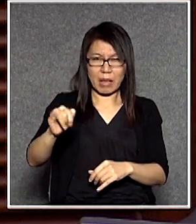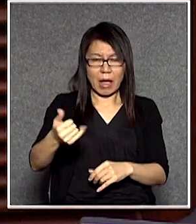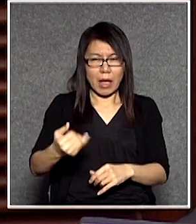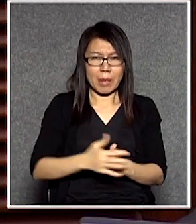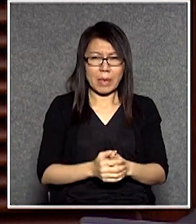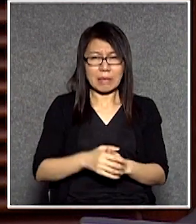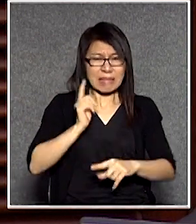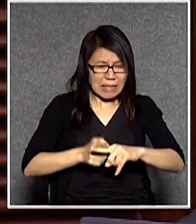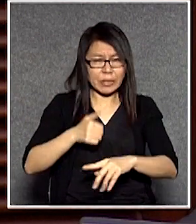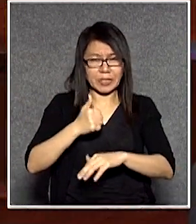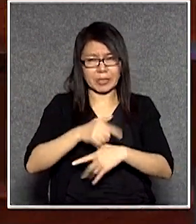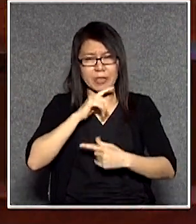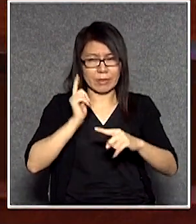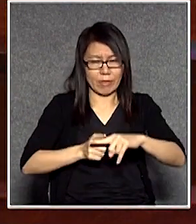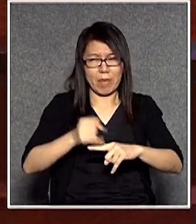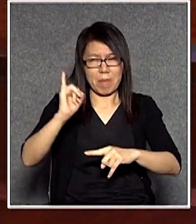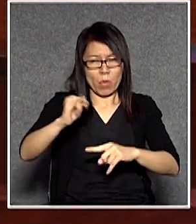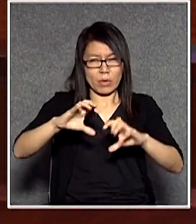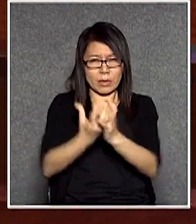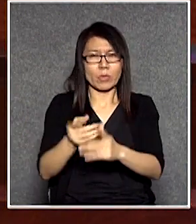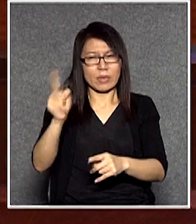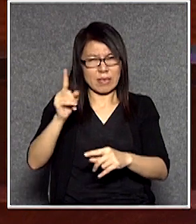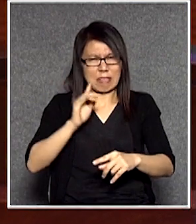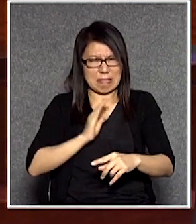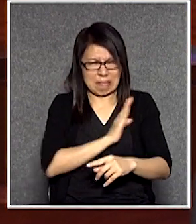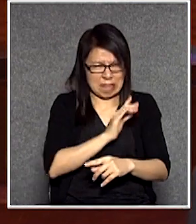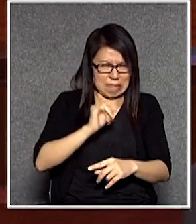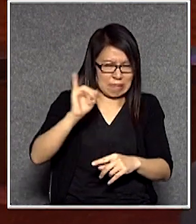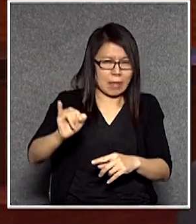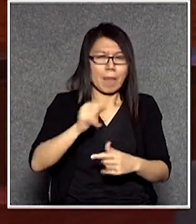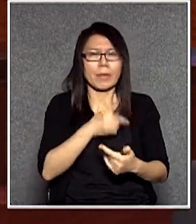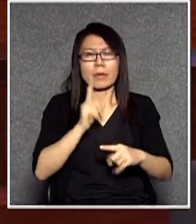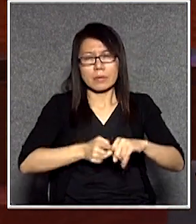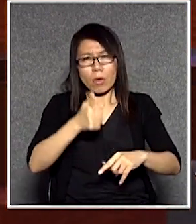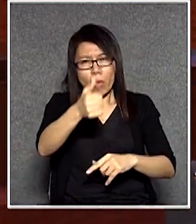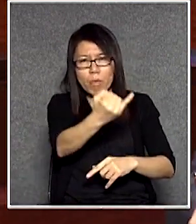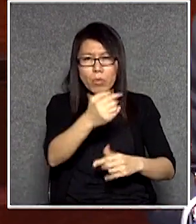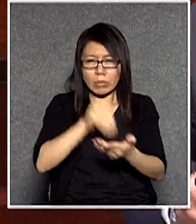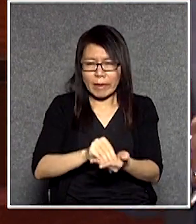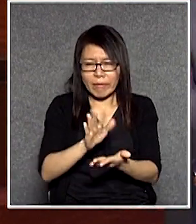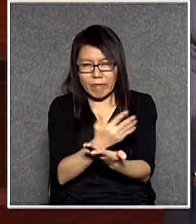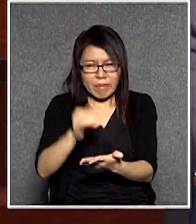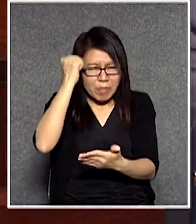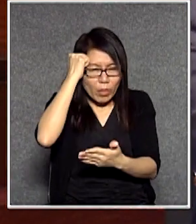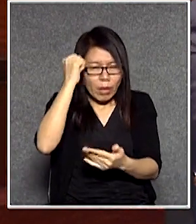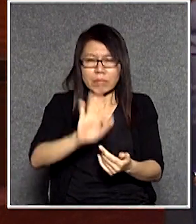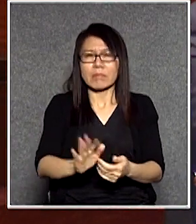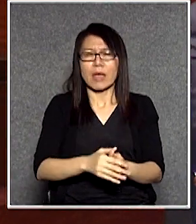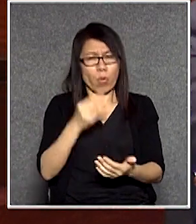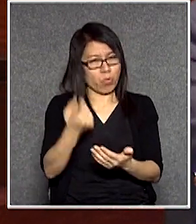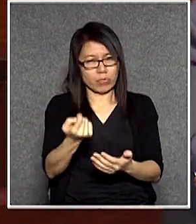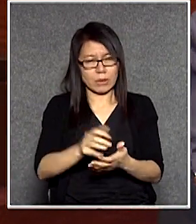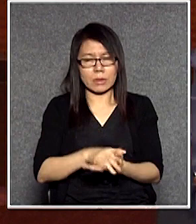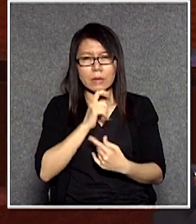基本上就是一個邪惡集團你就邪了難為政邪定分界很容易定分界你不可以將